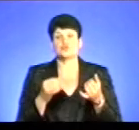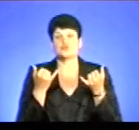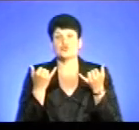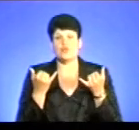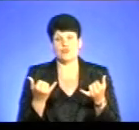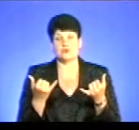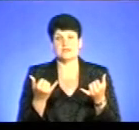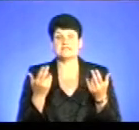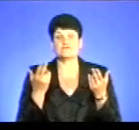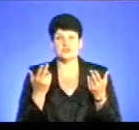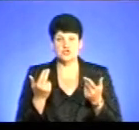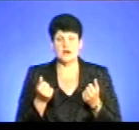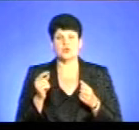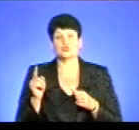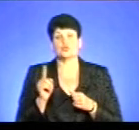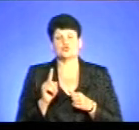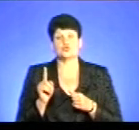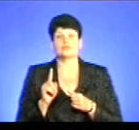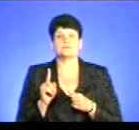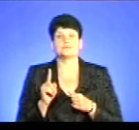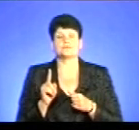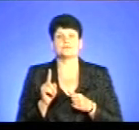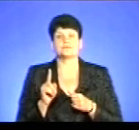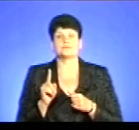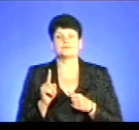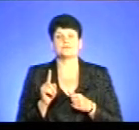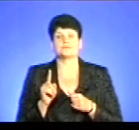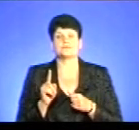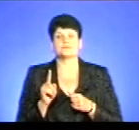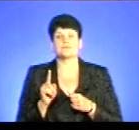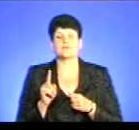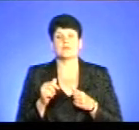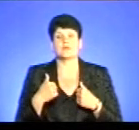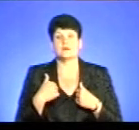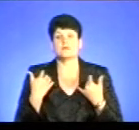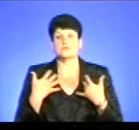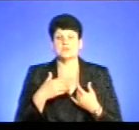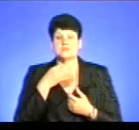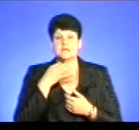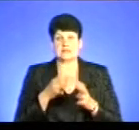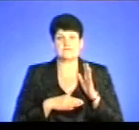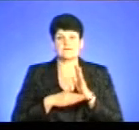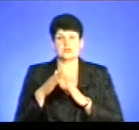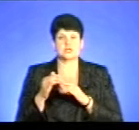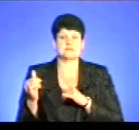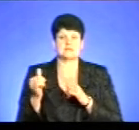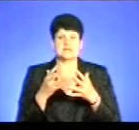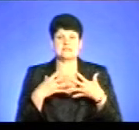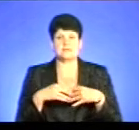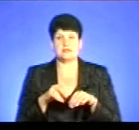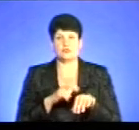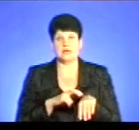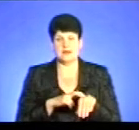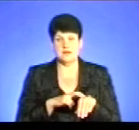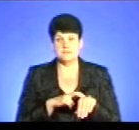звичайно, що в нас, як я вже сказав, найвища забезпечення сімейними лікарями.